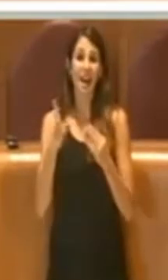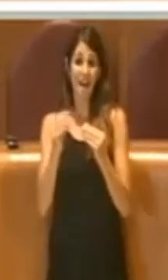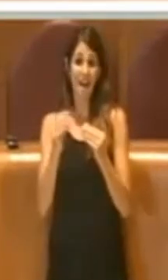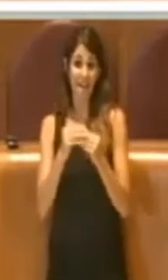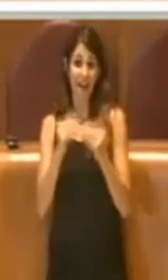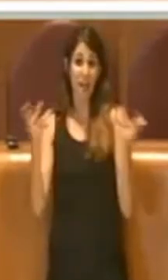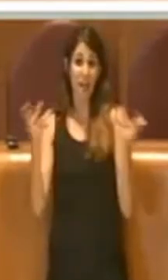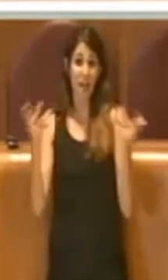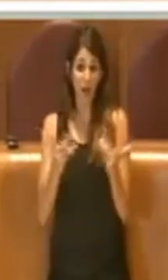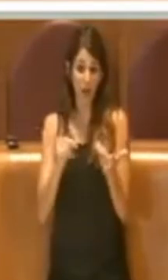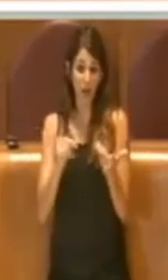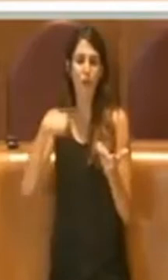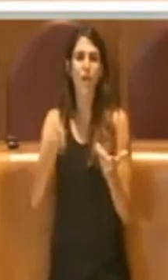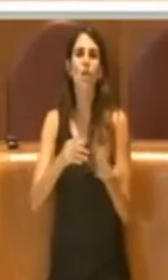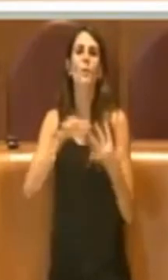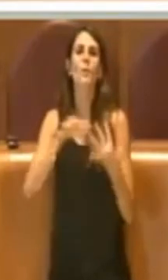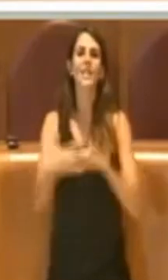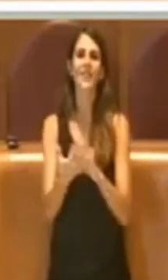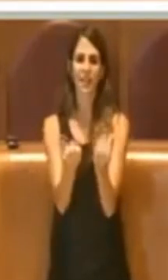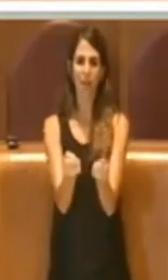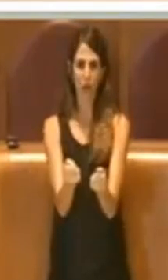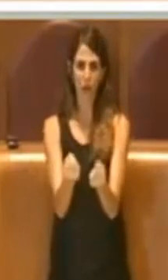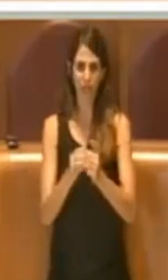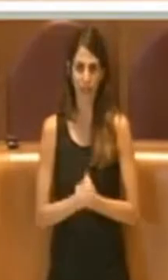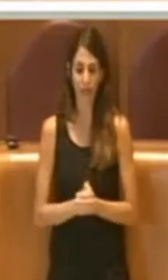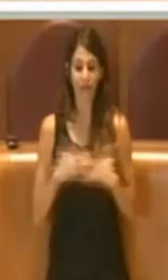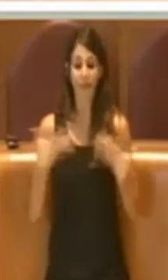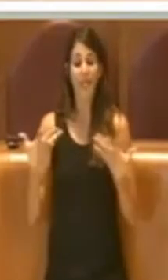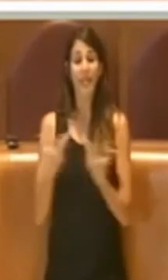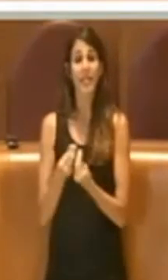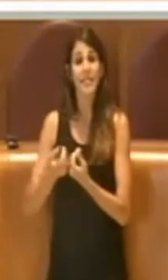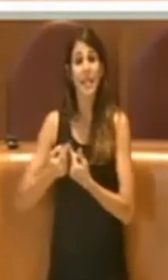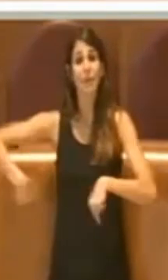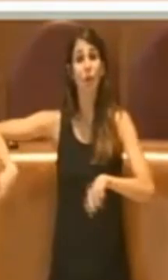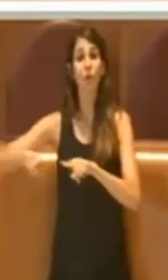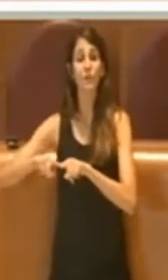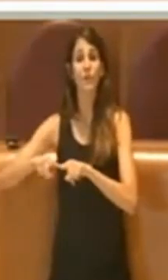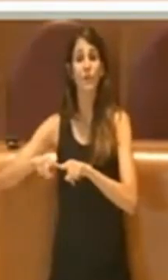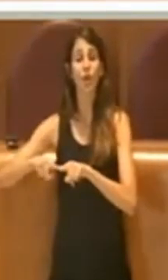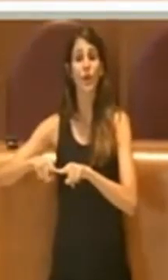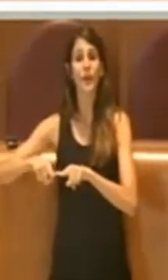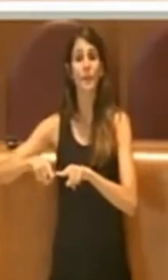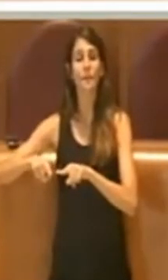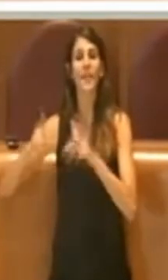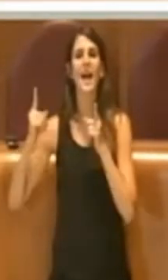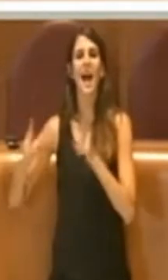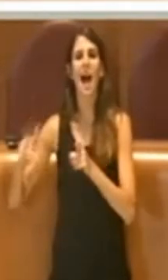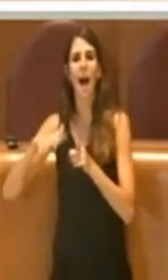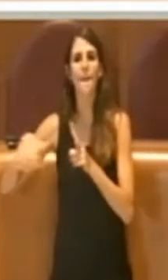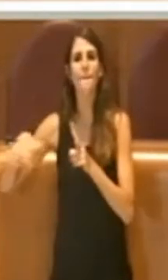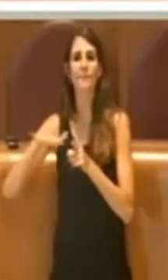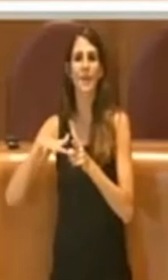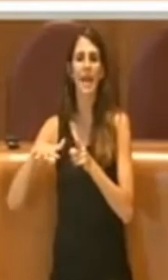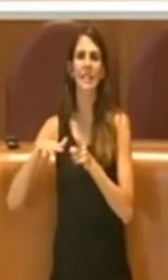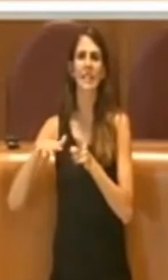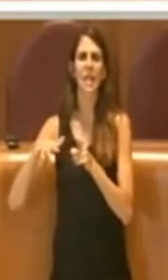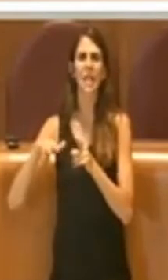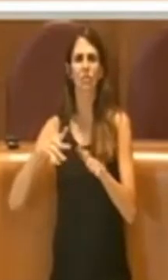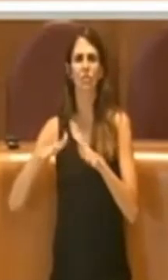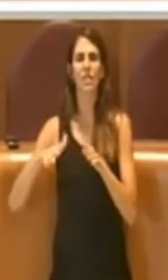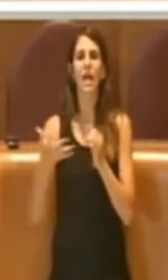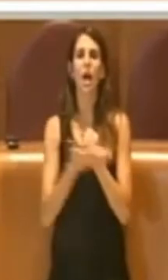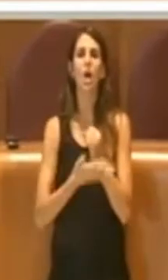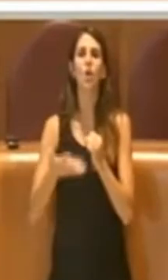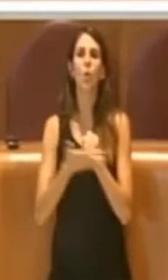portato a termine. Con la Commissione Ambiente l'impegno c'è stato, abbiamo iniziato a luglio 2018 con la prima commissione,